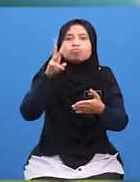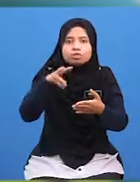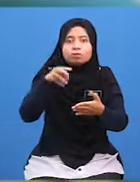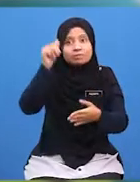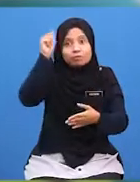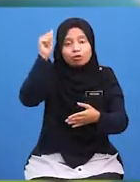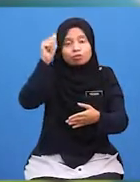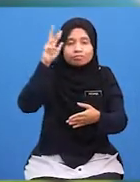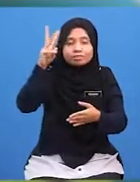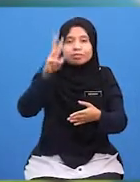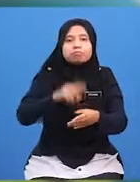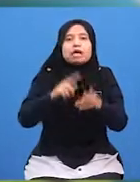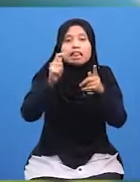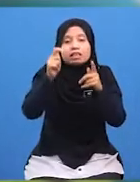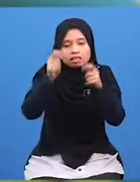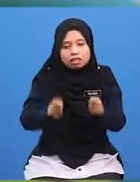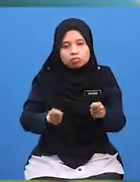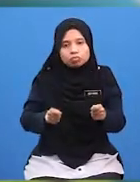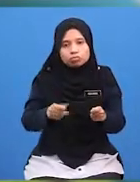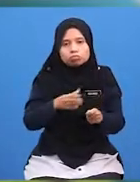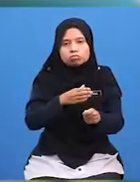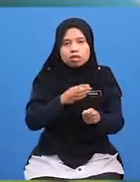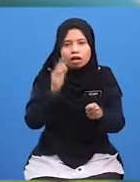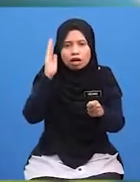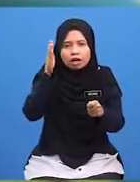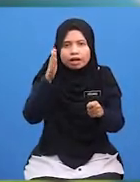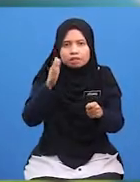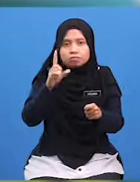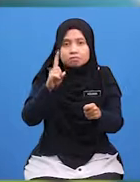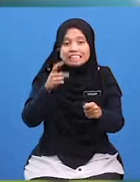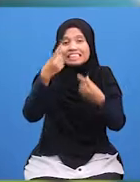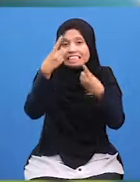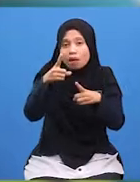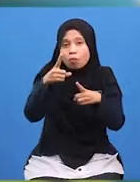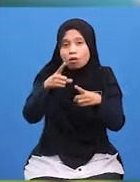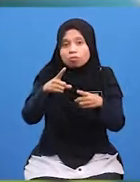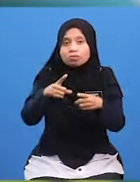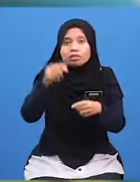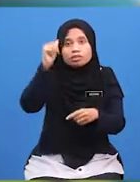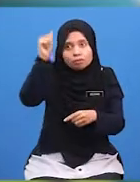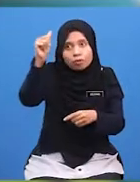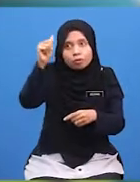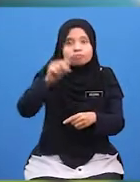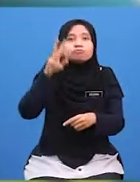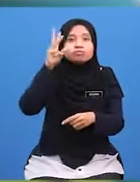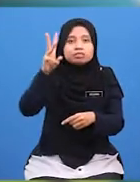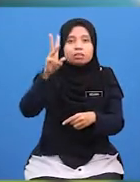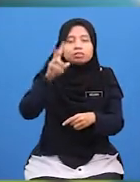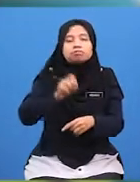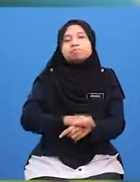Tetamu Dan Penerima Tetamu Mesti Menjawab Salam Dengan Jelas